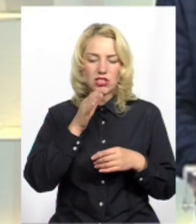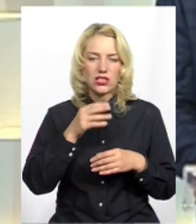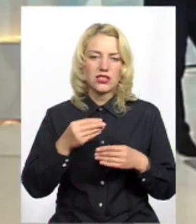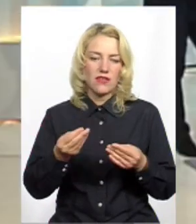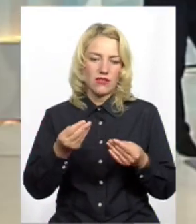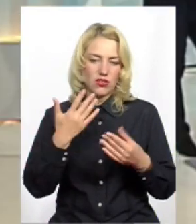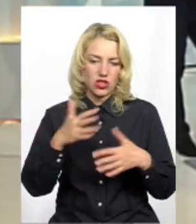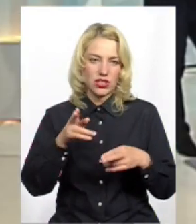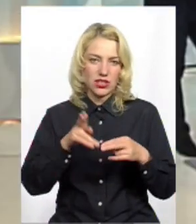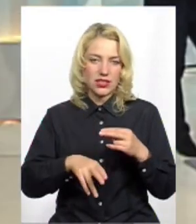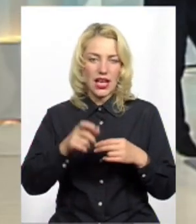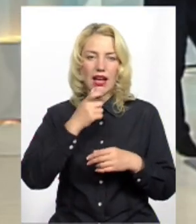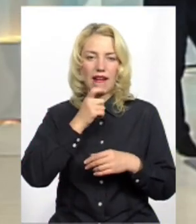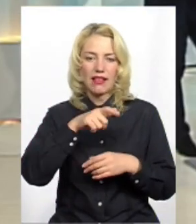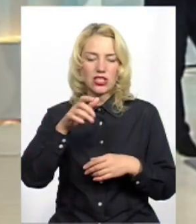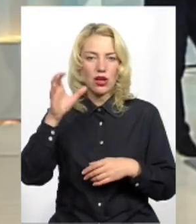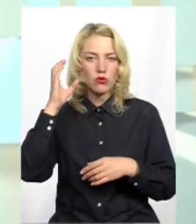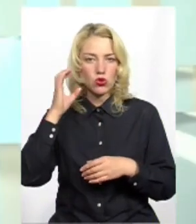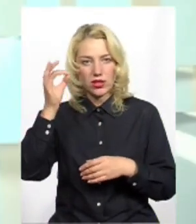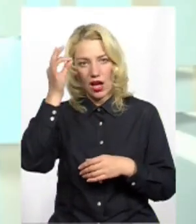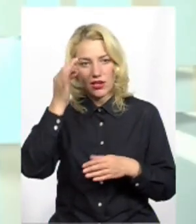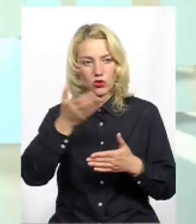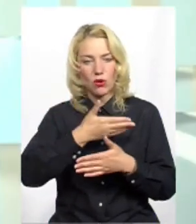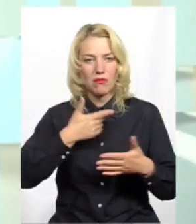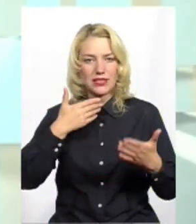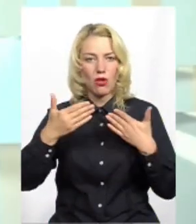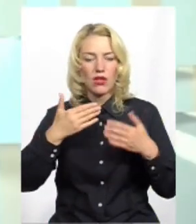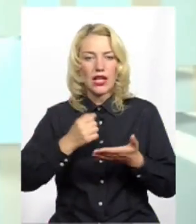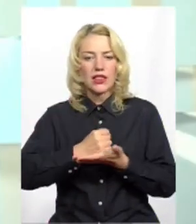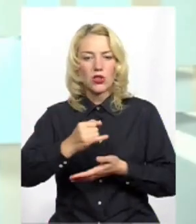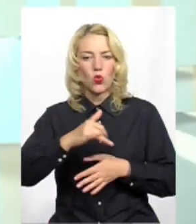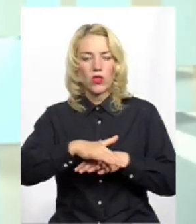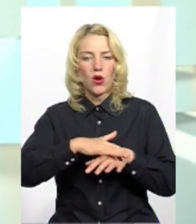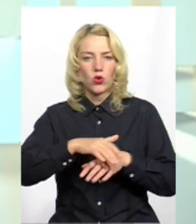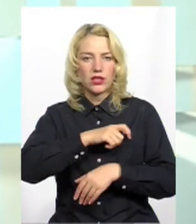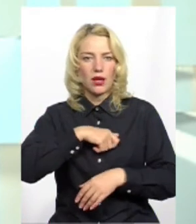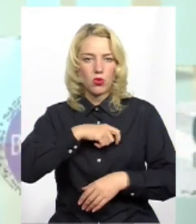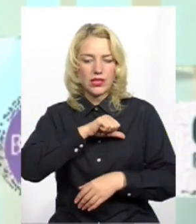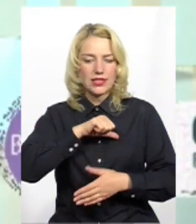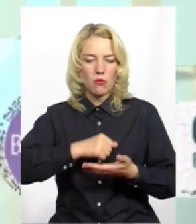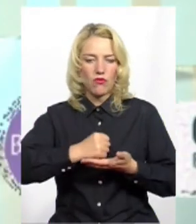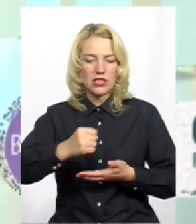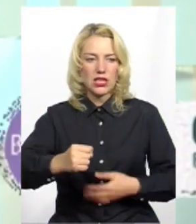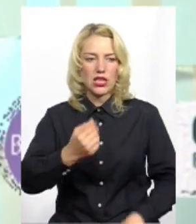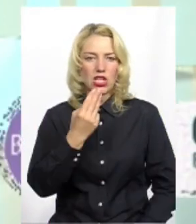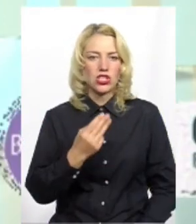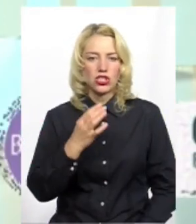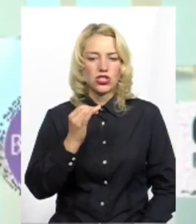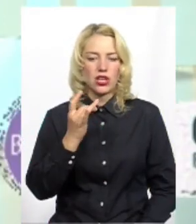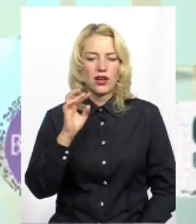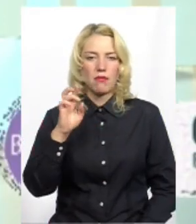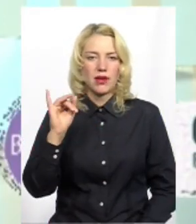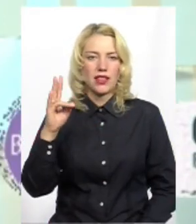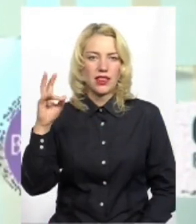нам до біг кінця. Глядачам і слухачам нагадую, ми спілкувалися із кандидатом у народні депутати, самовисуванцем Андрієм Щербиною.